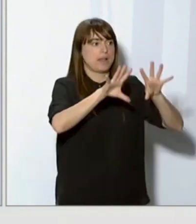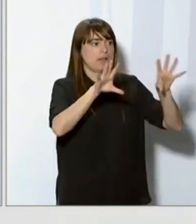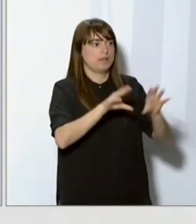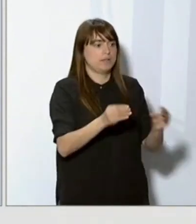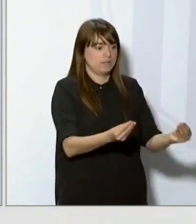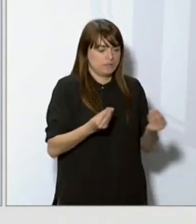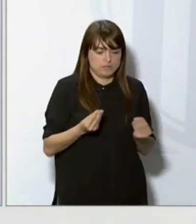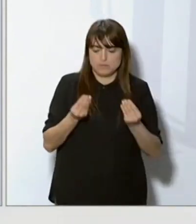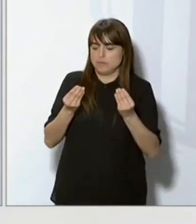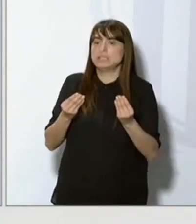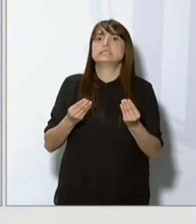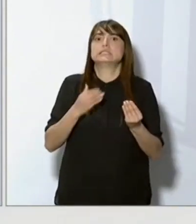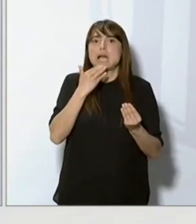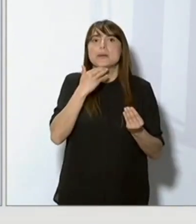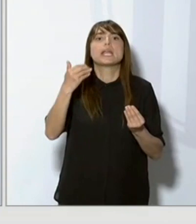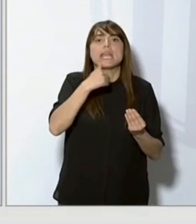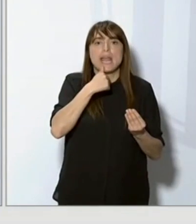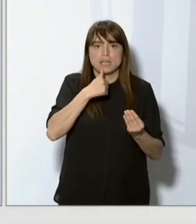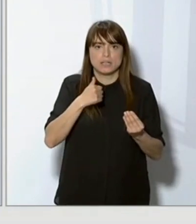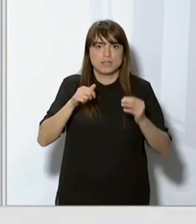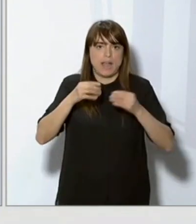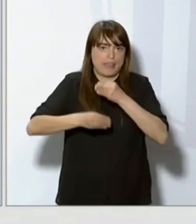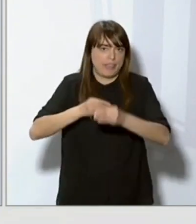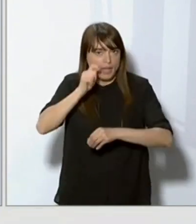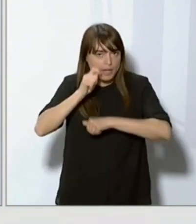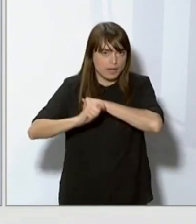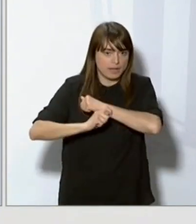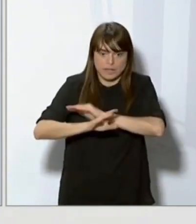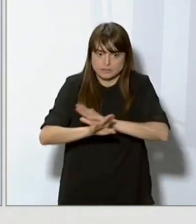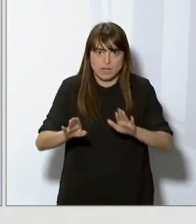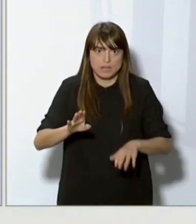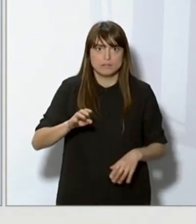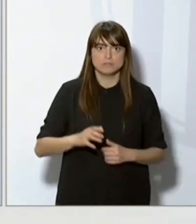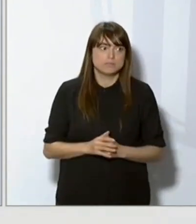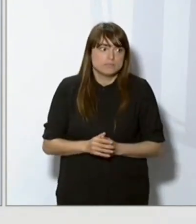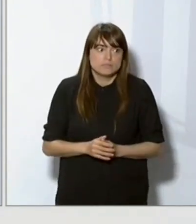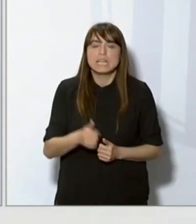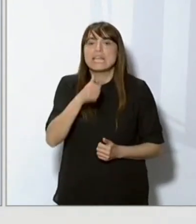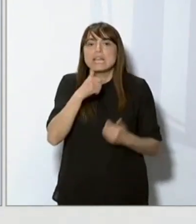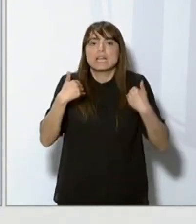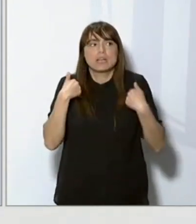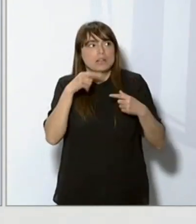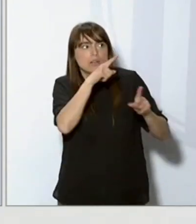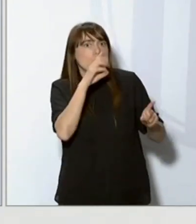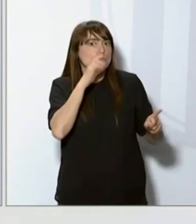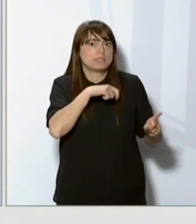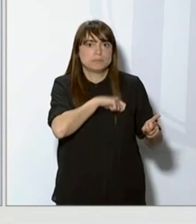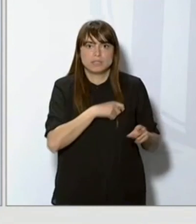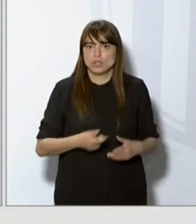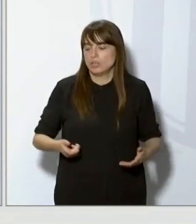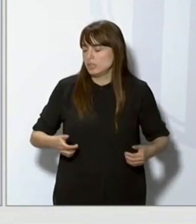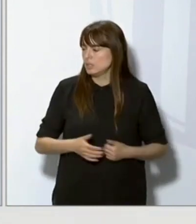posar llum o despejar tots aquests interrogants que hi ha. I per tant, qui ho ha de fer és el govern espanyol. I cada minut que perdem és un minut